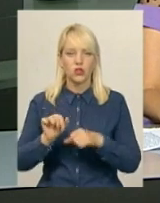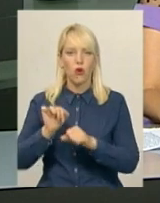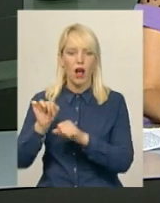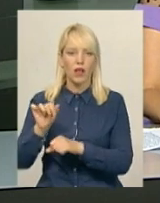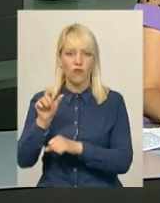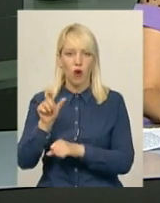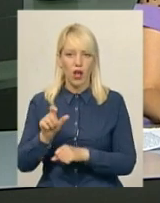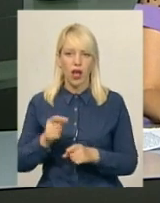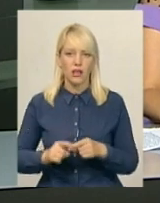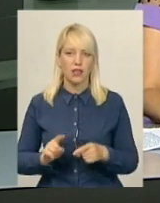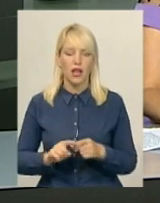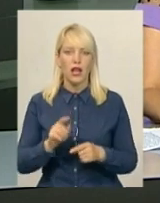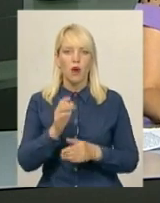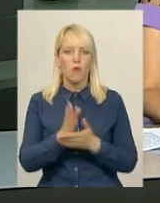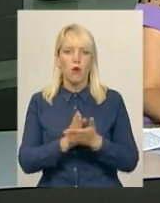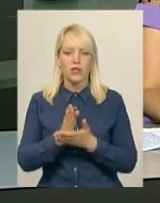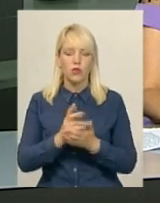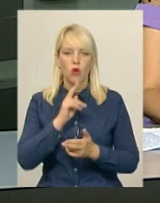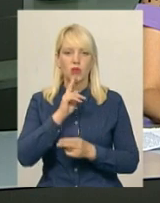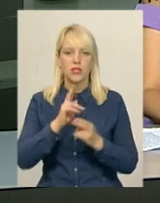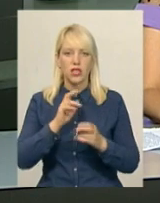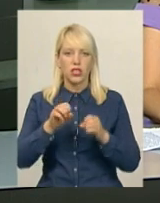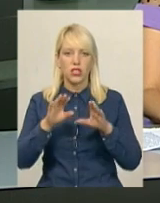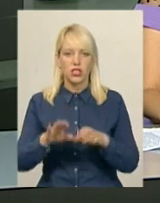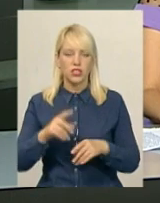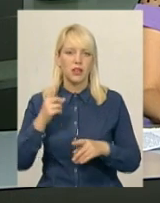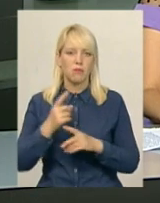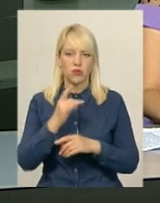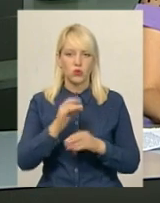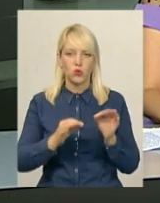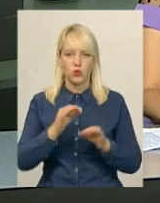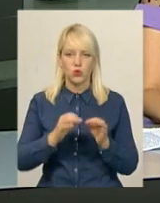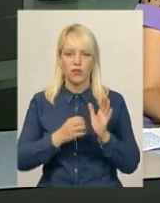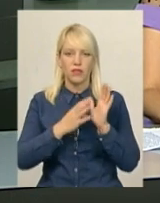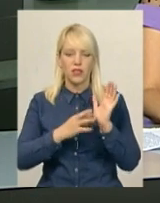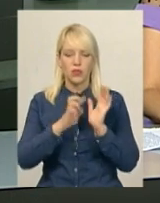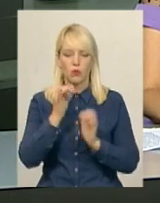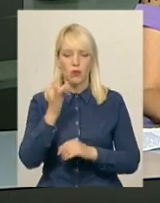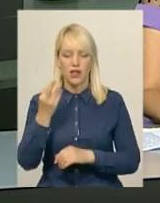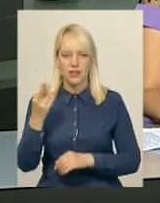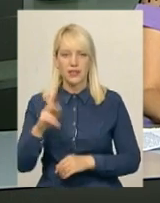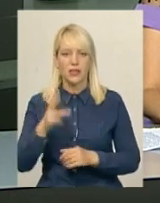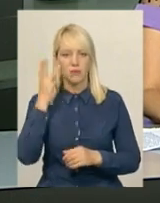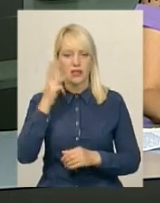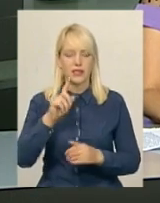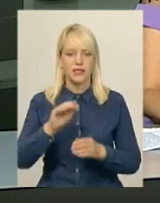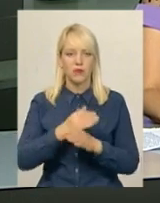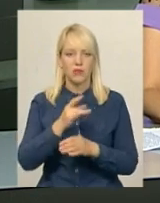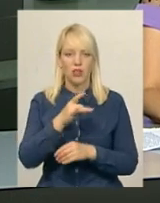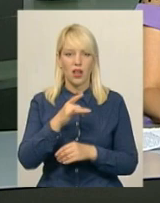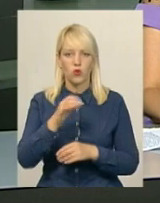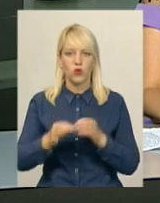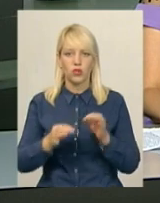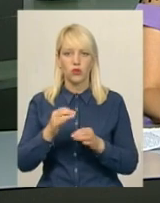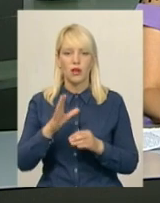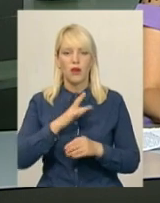Посадовець, нагадую, оскаржує рішення суду першої інстанції. 19 березня Хмельницький міськрайонний суд визнав його винним у керуванні